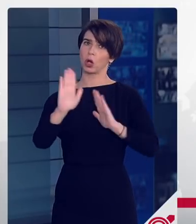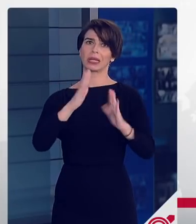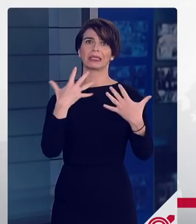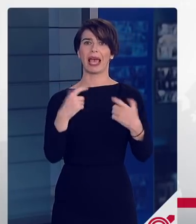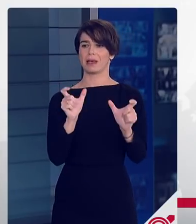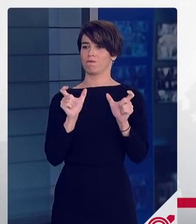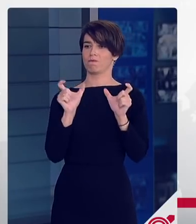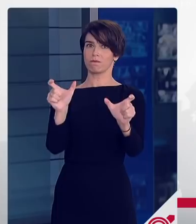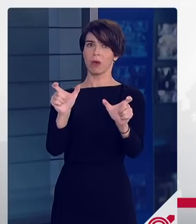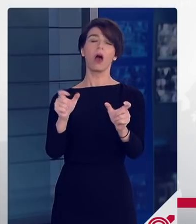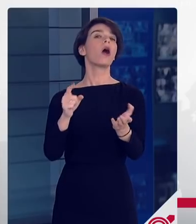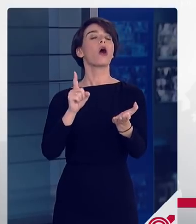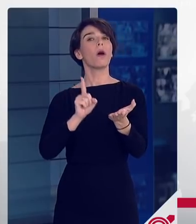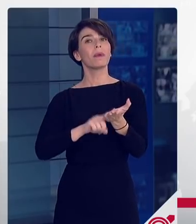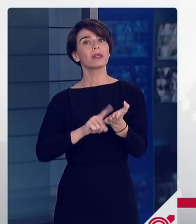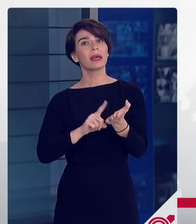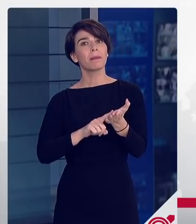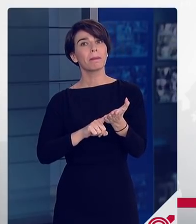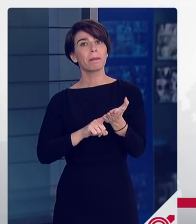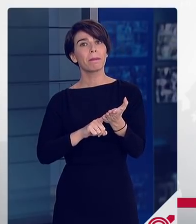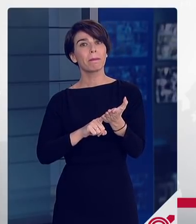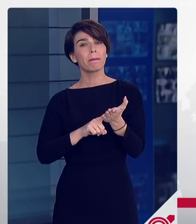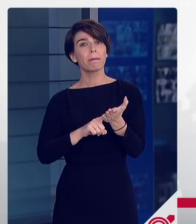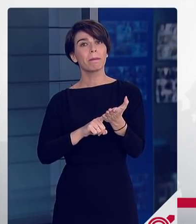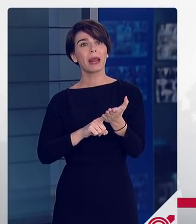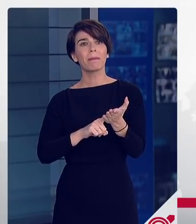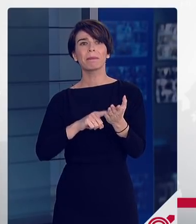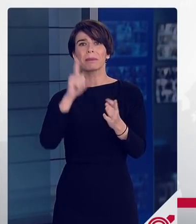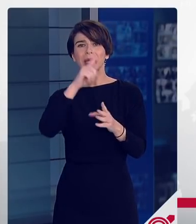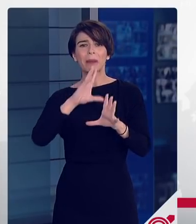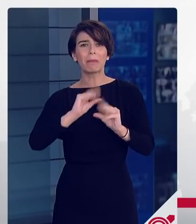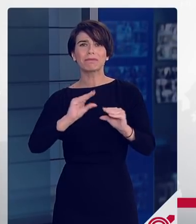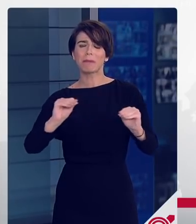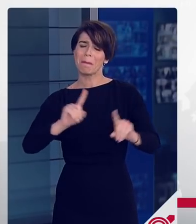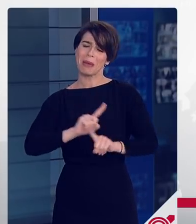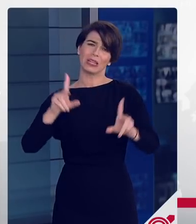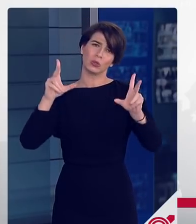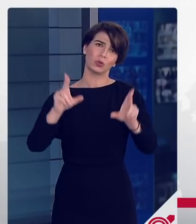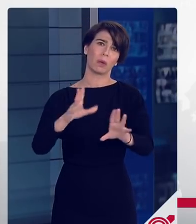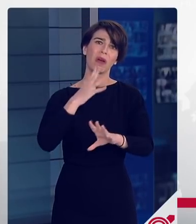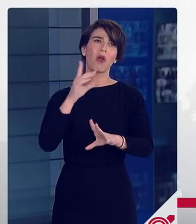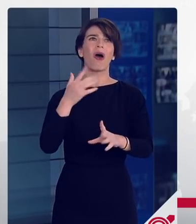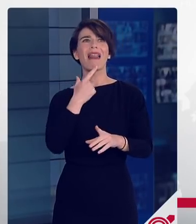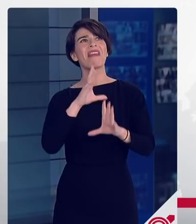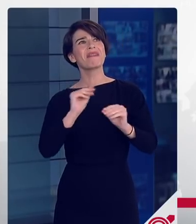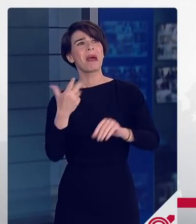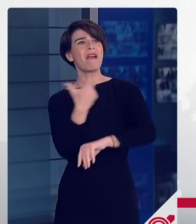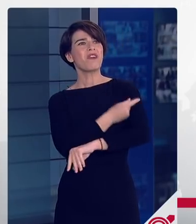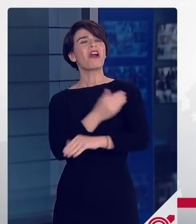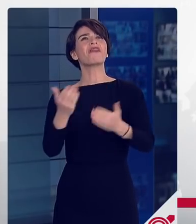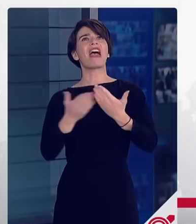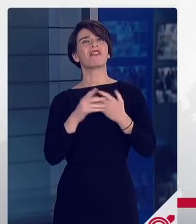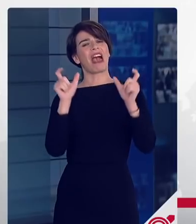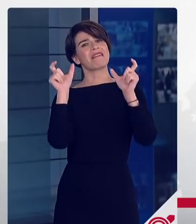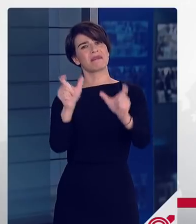επομένως θα πρέπει να σταματήσουν να διασπήρονται ψευδείς ειδήσεις ότι δίθεν τα εμβόλια δεν καλύπτουν την μετάλλαξη όμικρων.